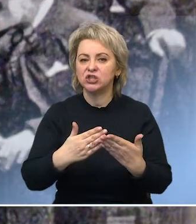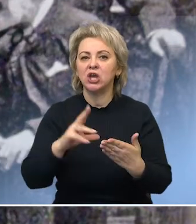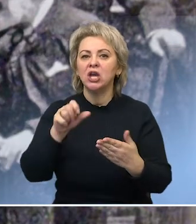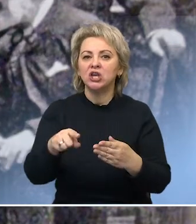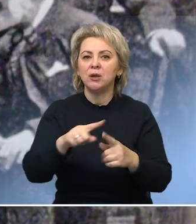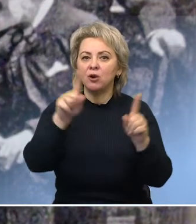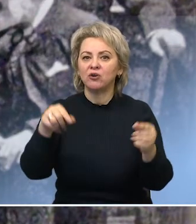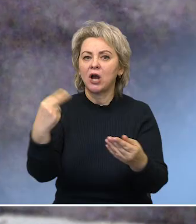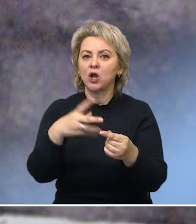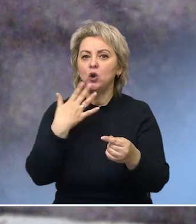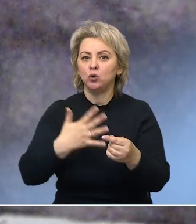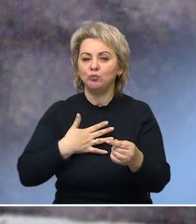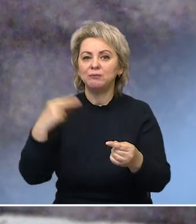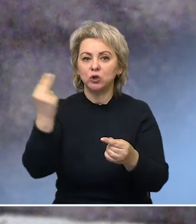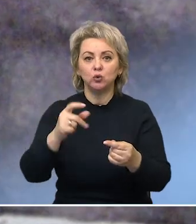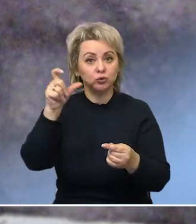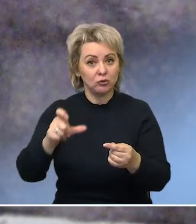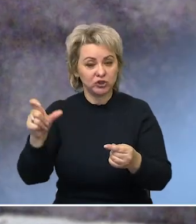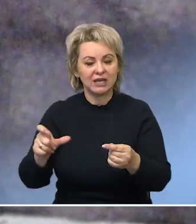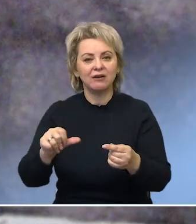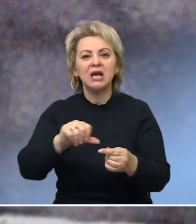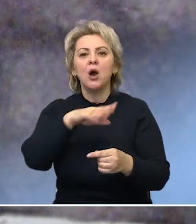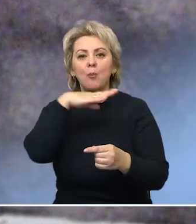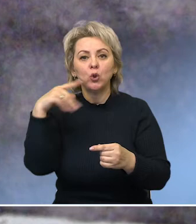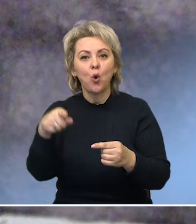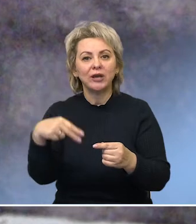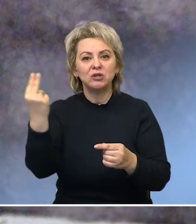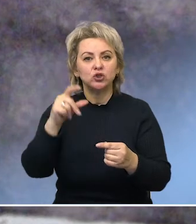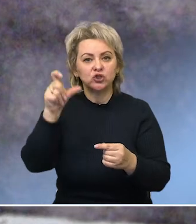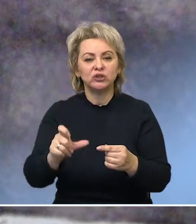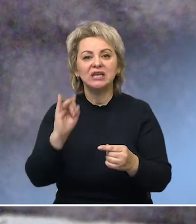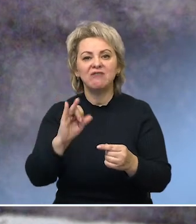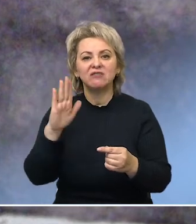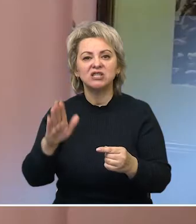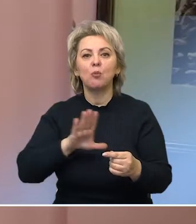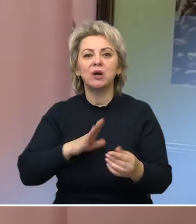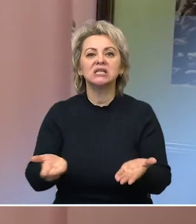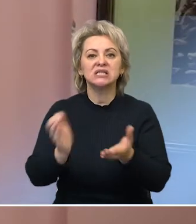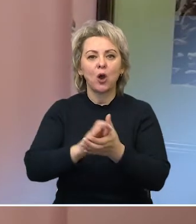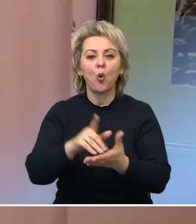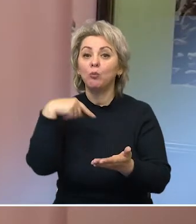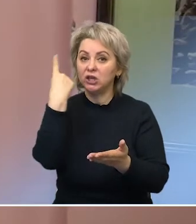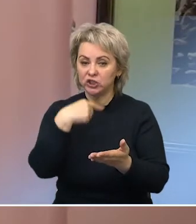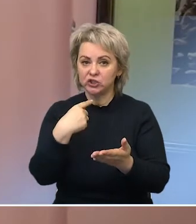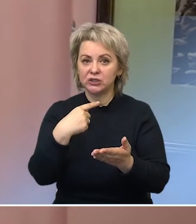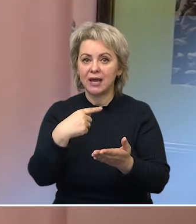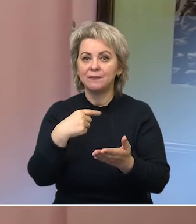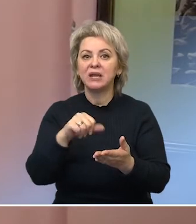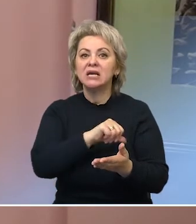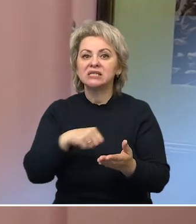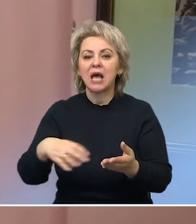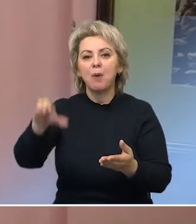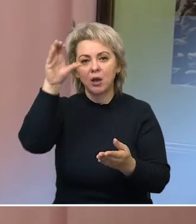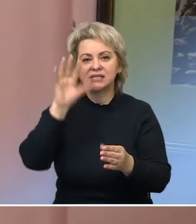любимых им передвижников. Со многими живописцами Иван Васильевич был знаком лично. С самообразованием занимался очень